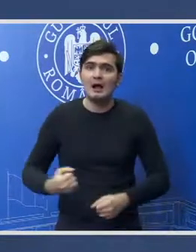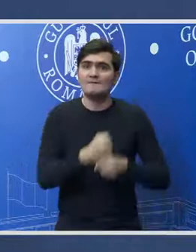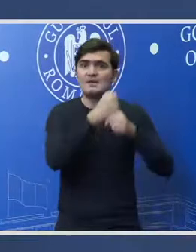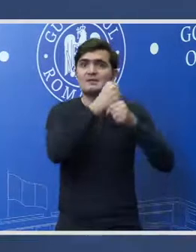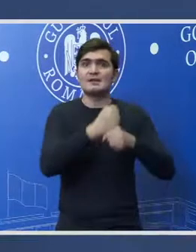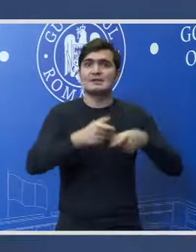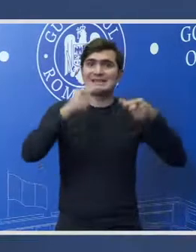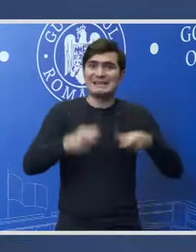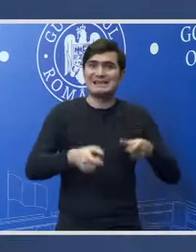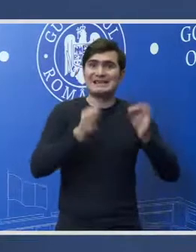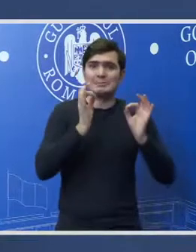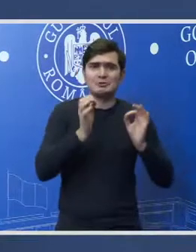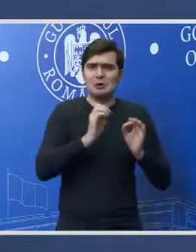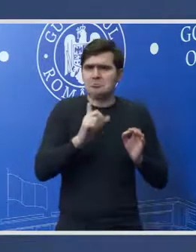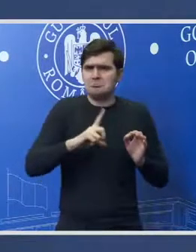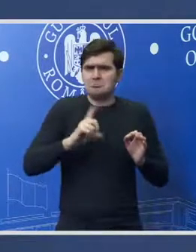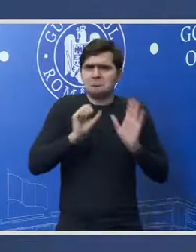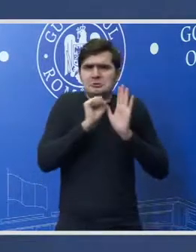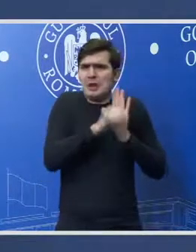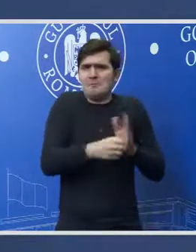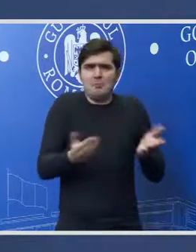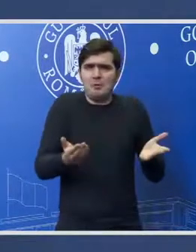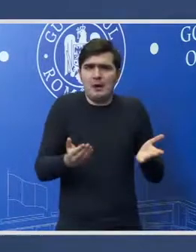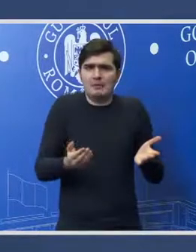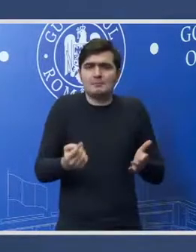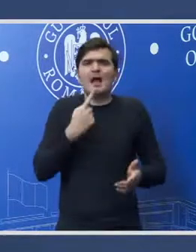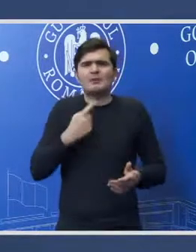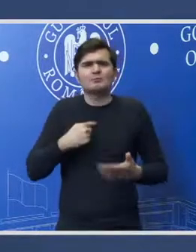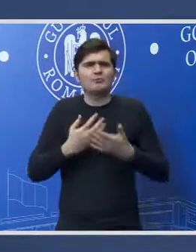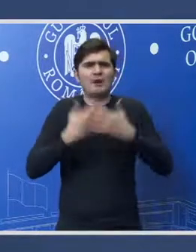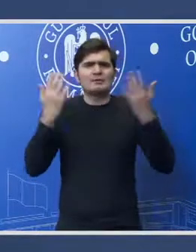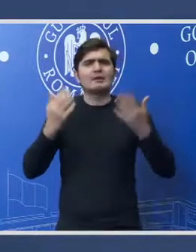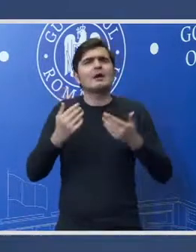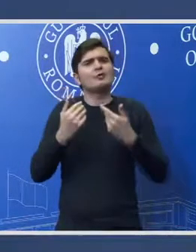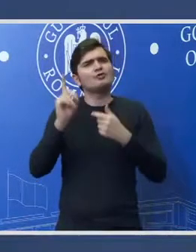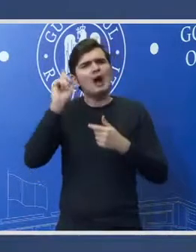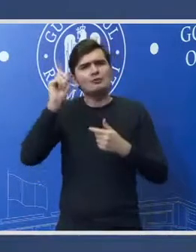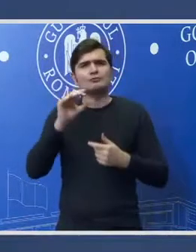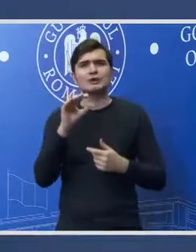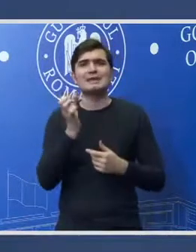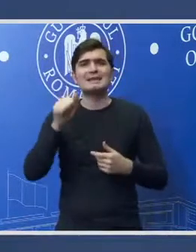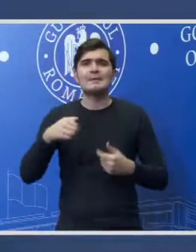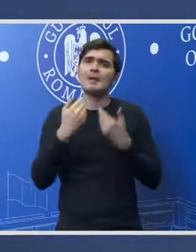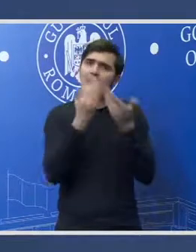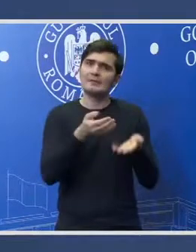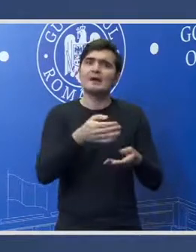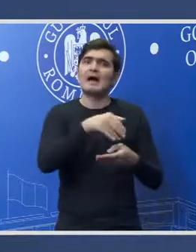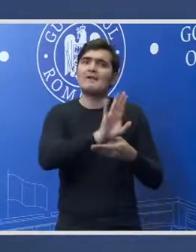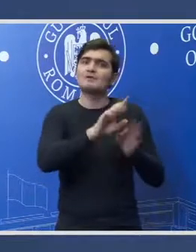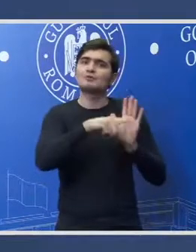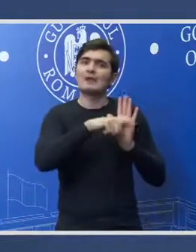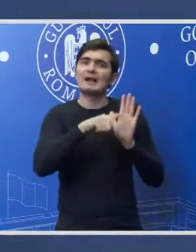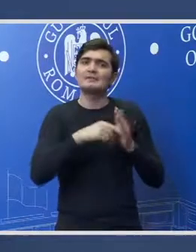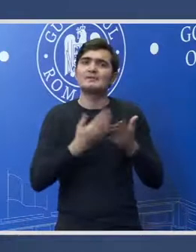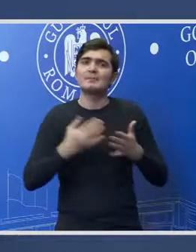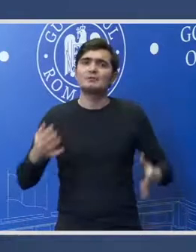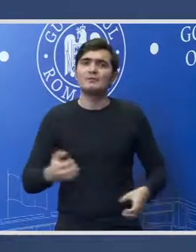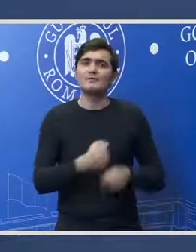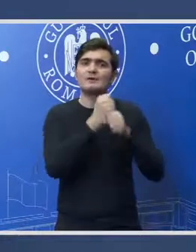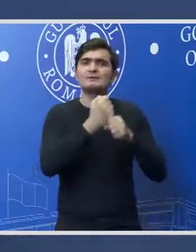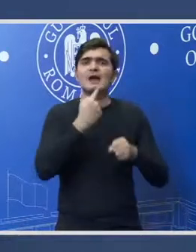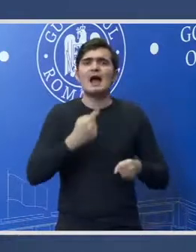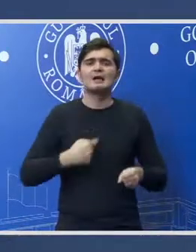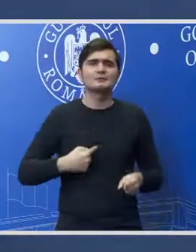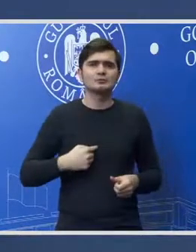secții speciale nu se impunea spus foarte clar dând un aviz negativ la înființare că nu avem de a